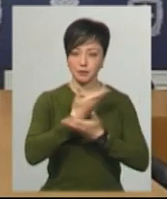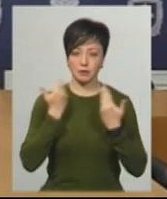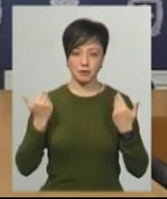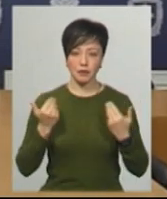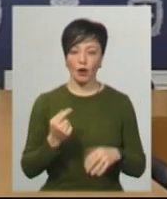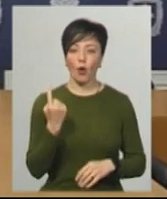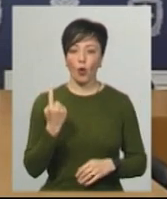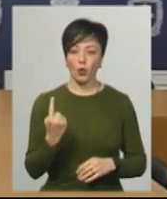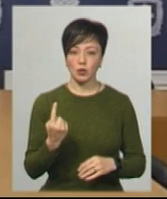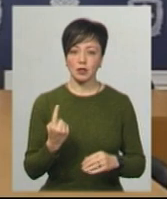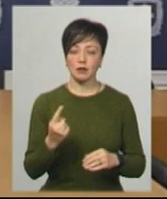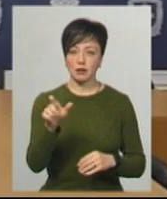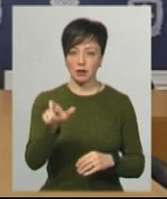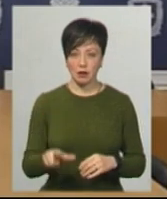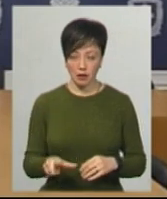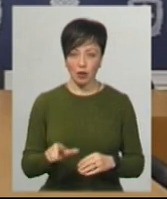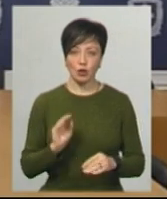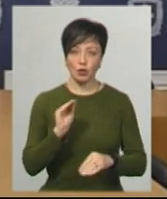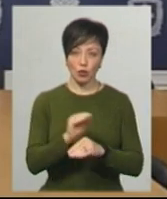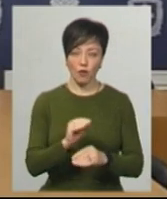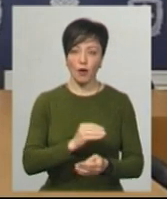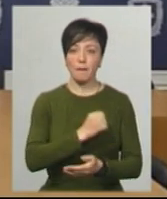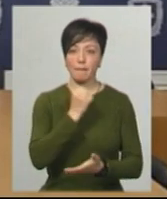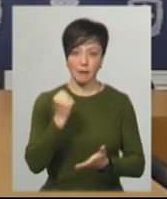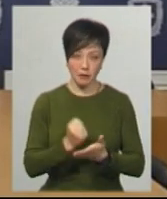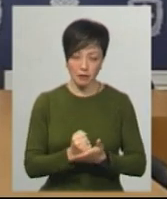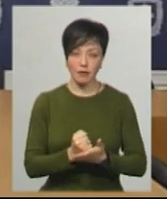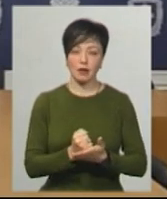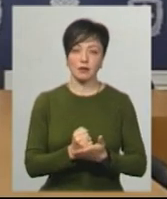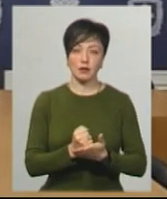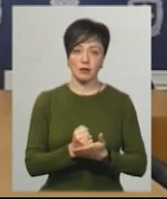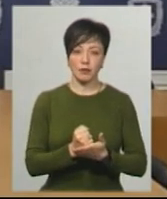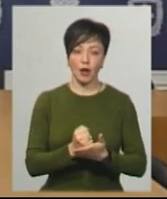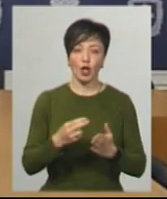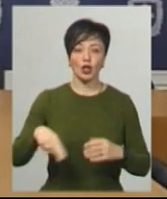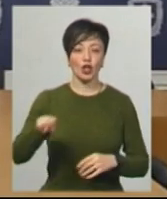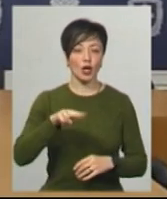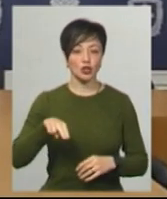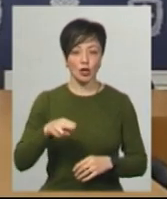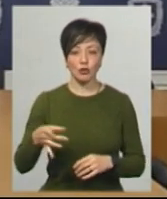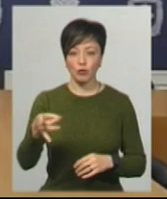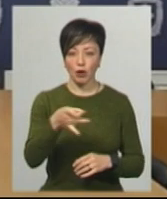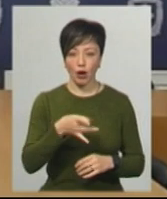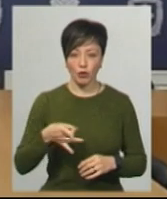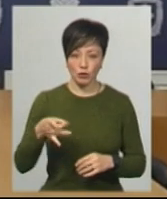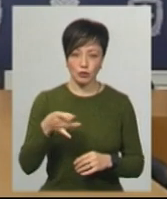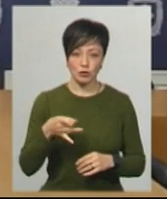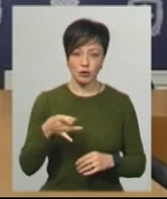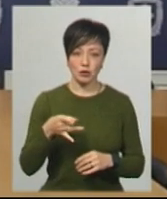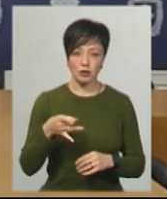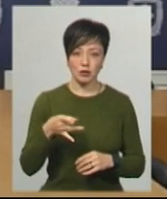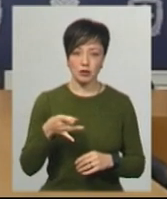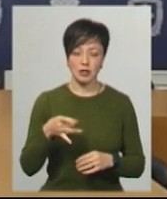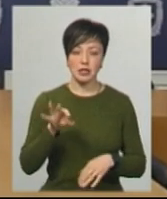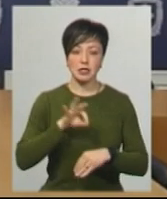Один випадок в нас також ще додатково підтвердився по Дережнянському районі. Там